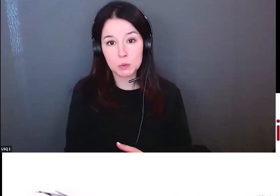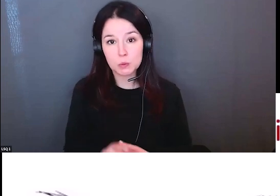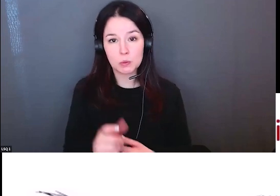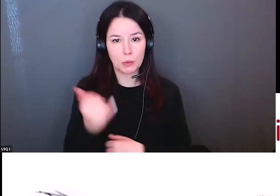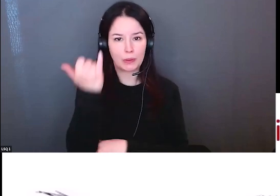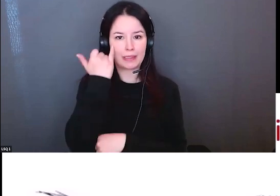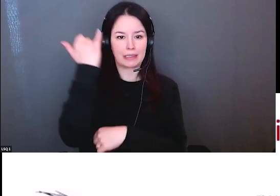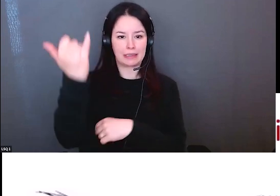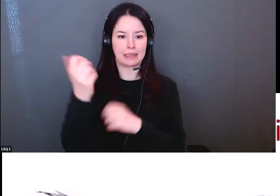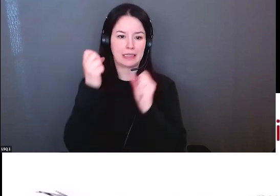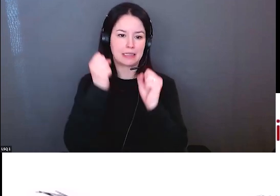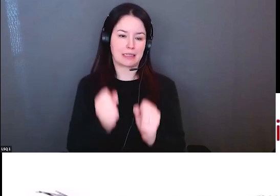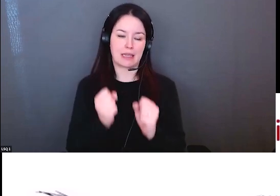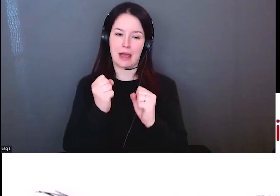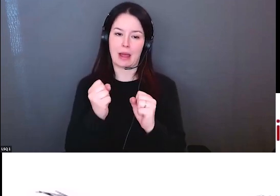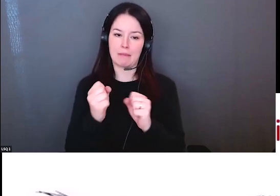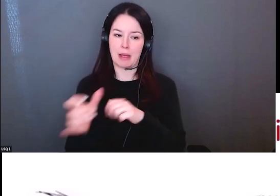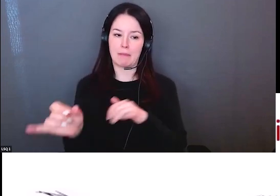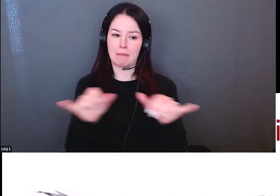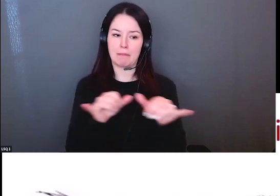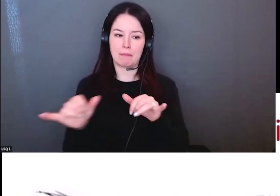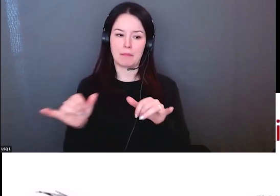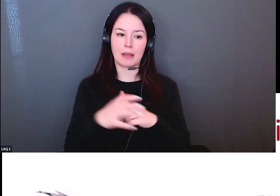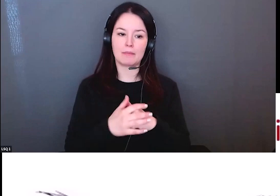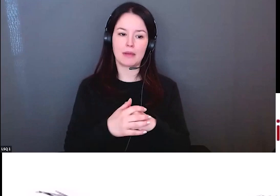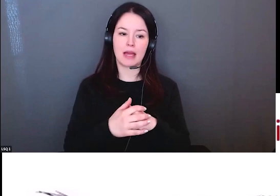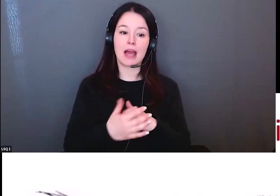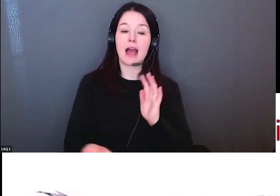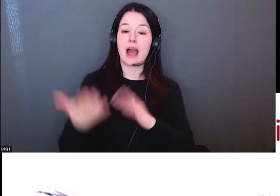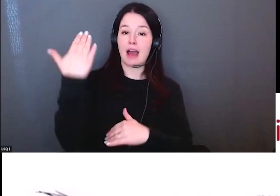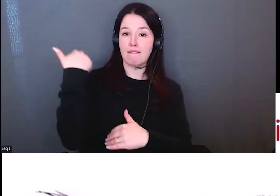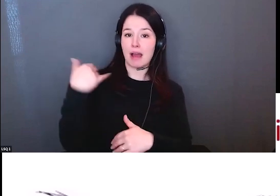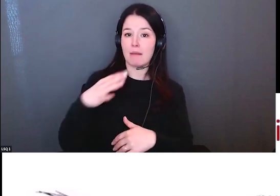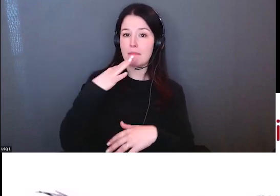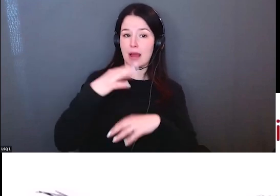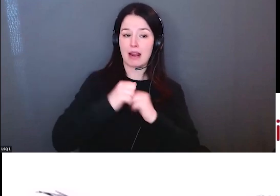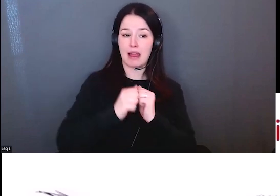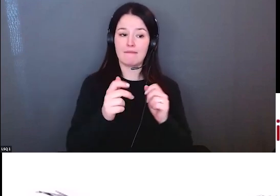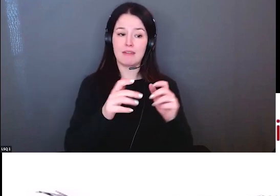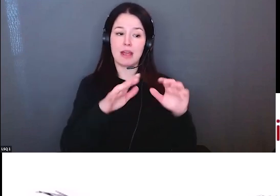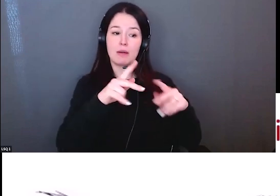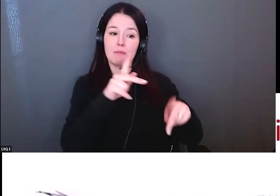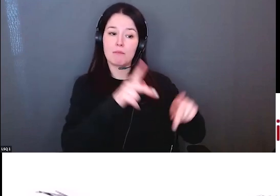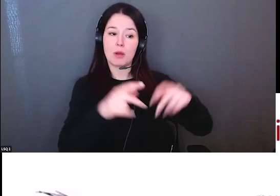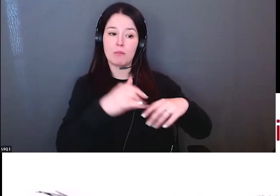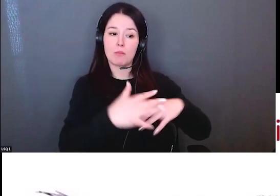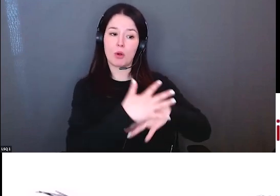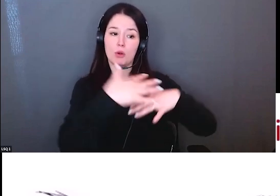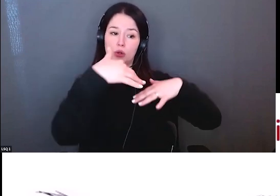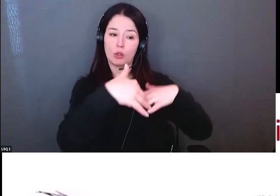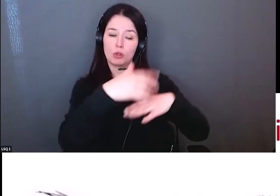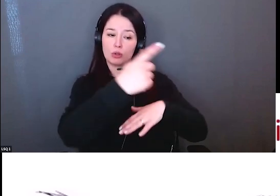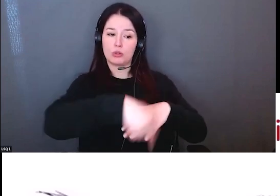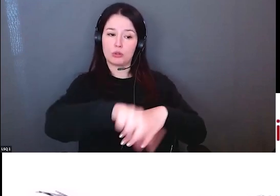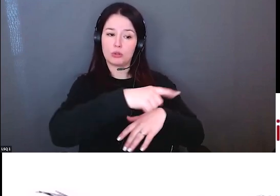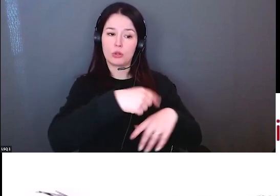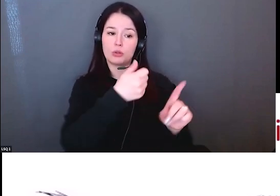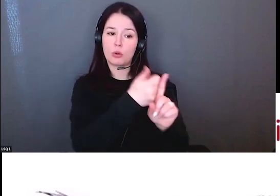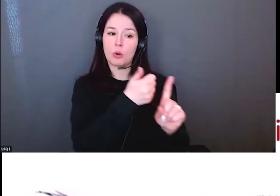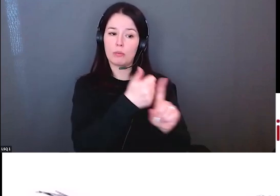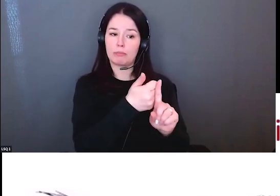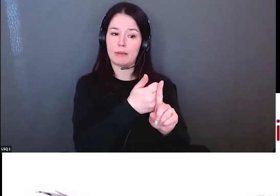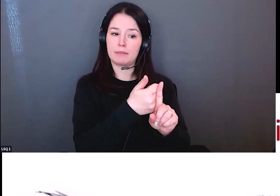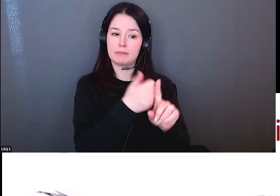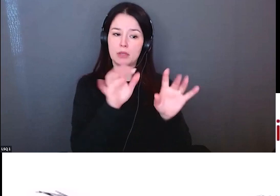indigènes sans notre manière de penser sans notre compréhension du monde qui nous est propre